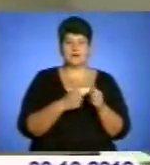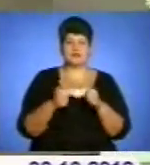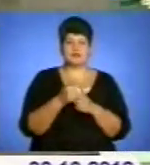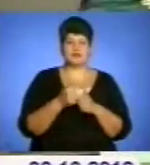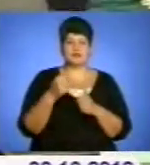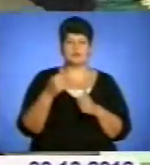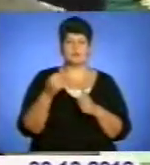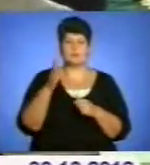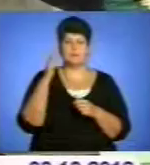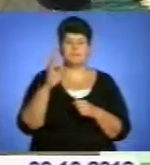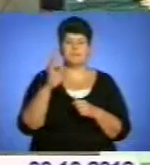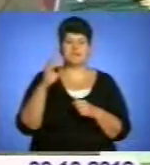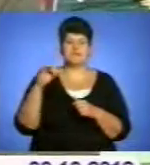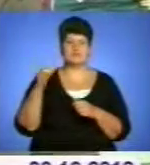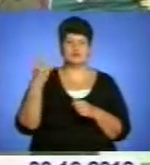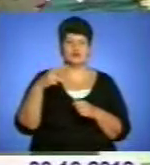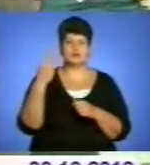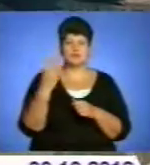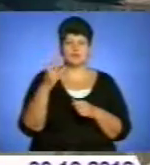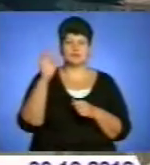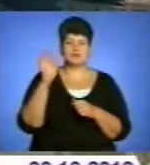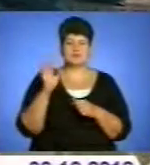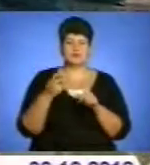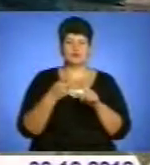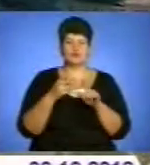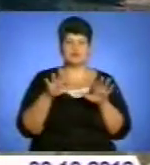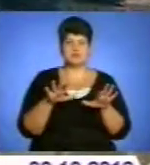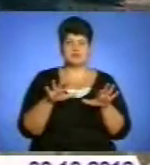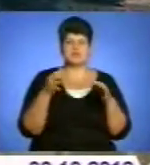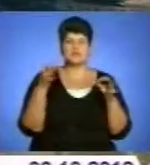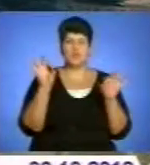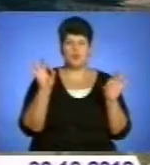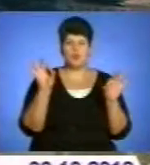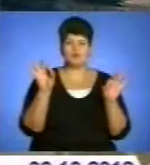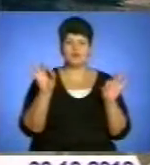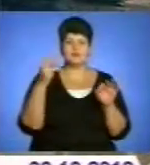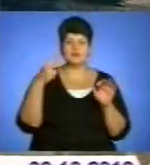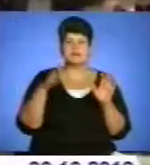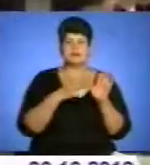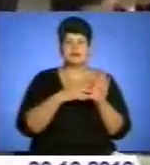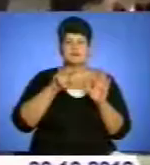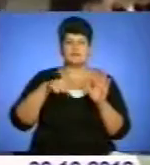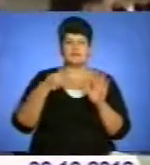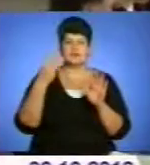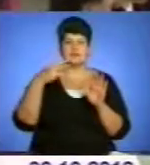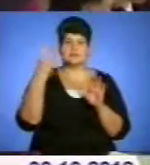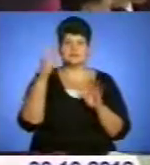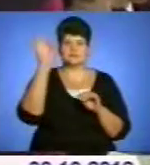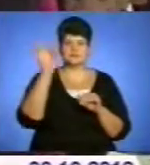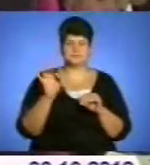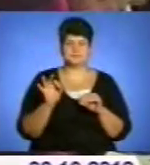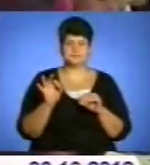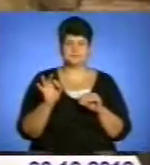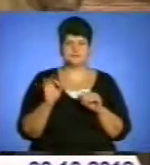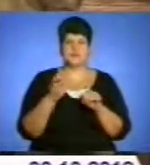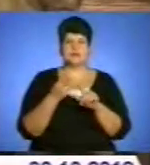,27% голосів. На другому місці всеукраїнське об'єднання «Свобода» – 29,32%.